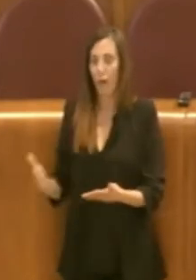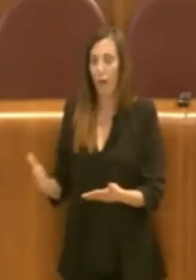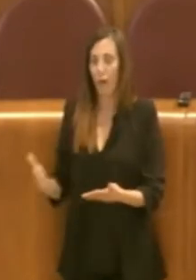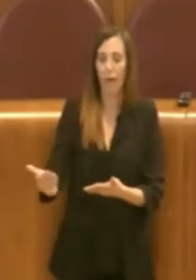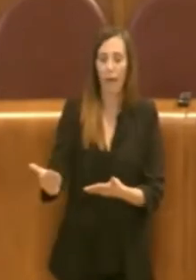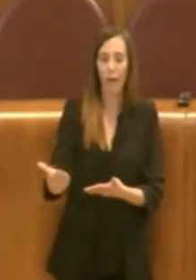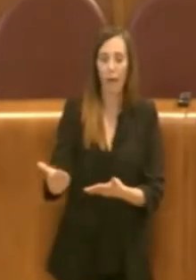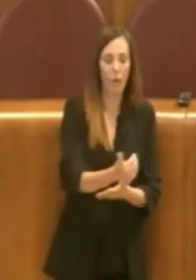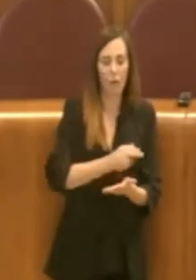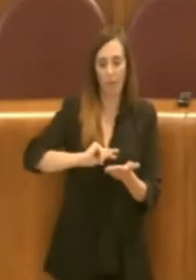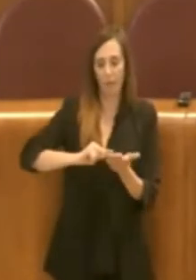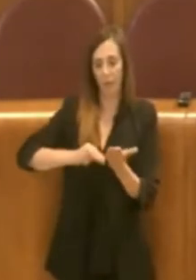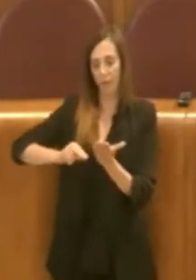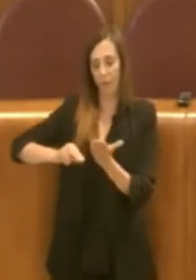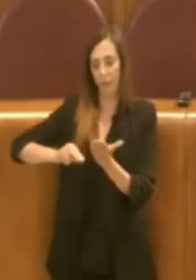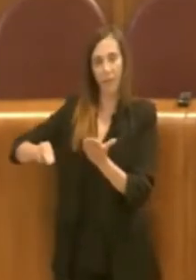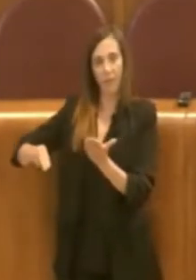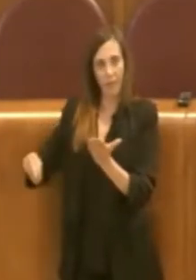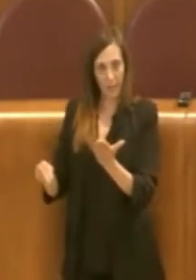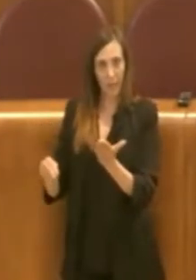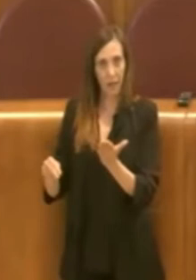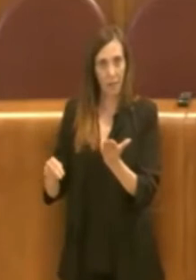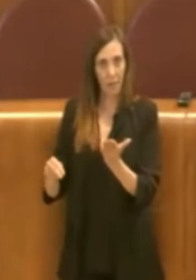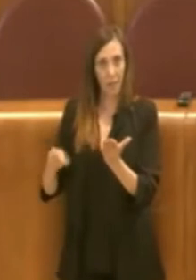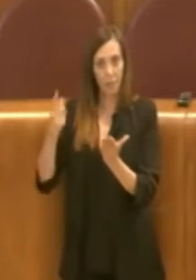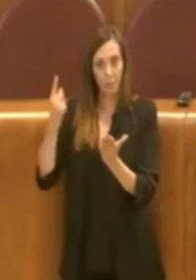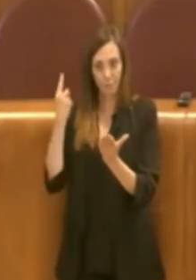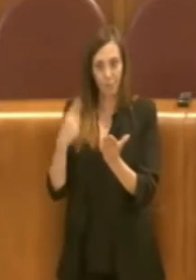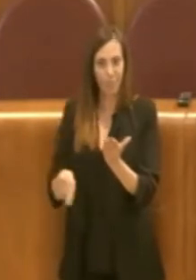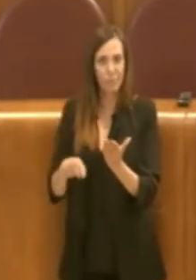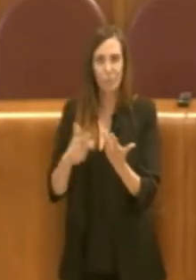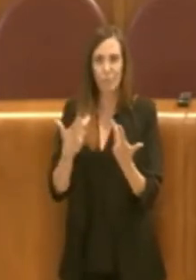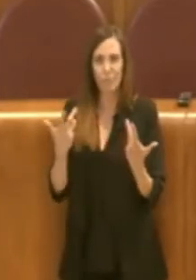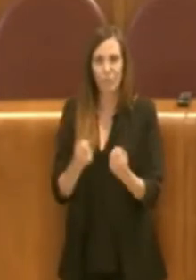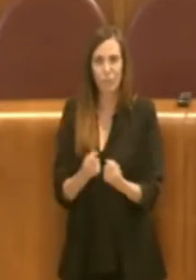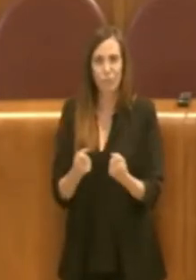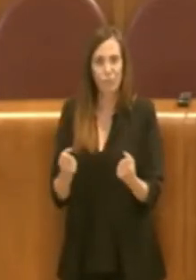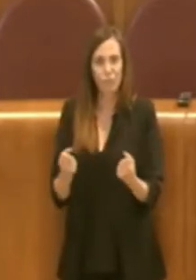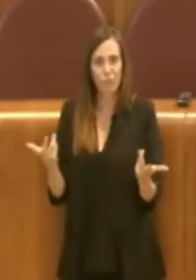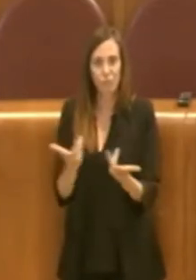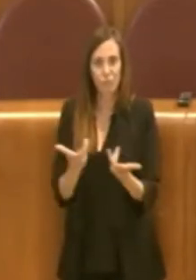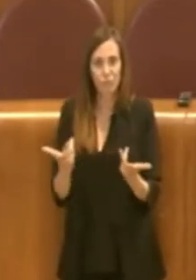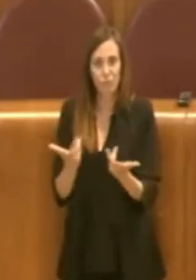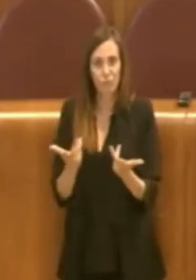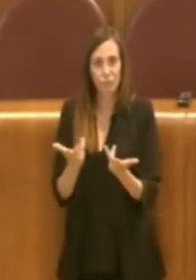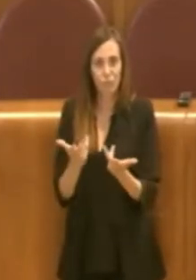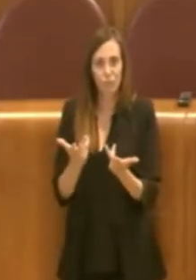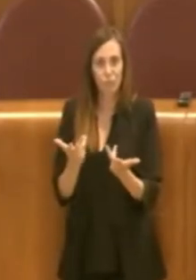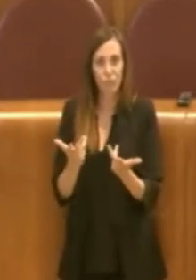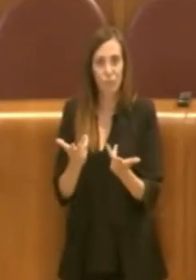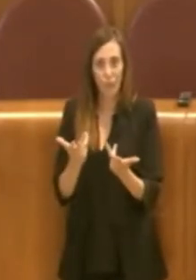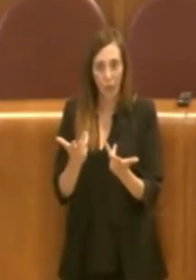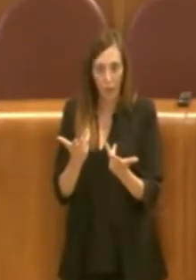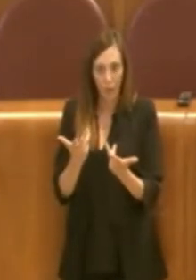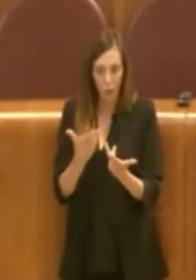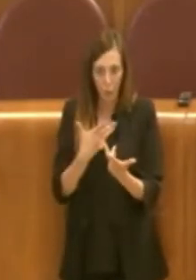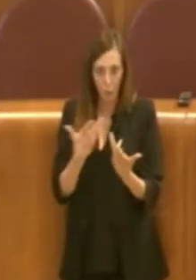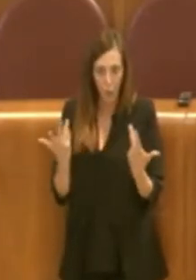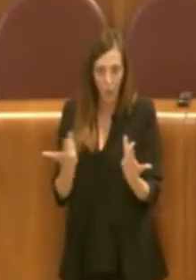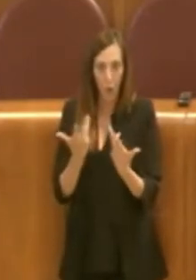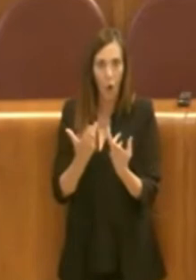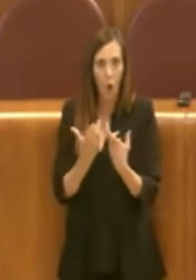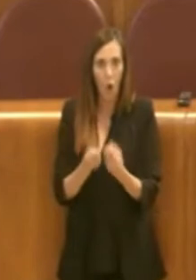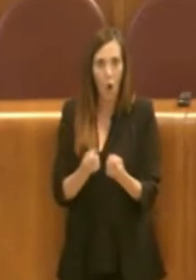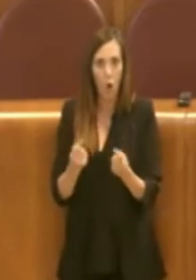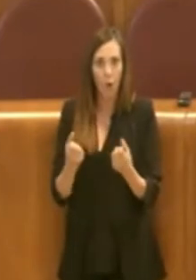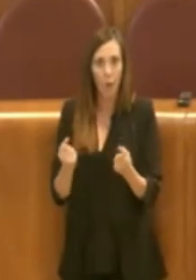che questa raccolta firme ha sostanzialmente avuto un qualcosa di concreto, insomma, quindi